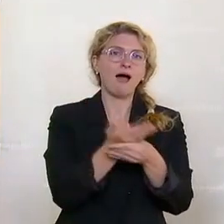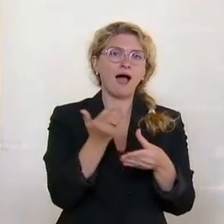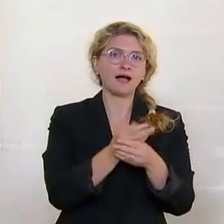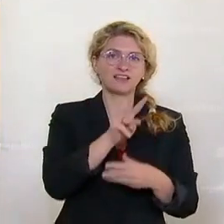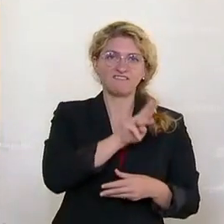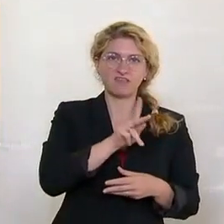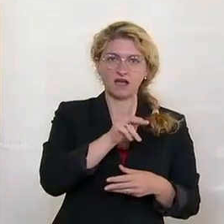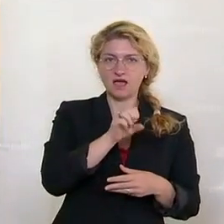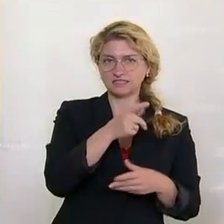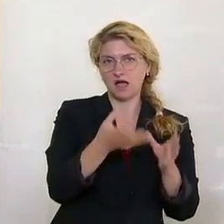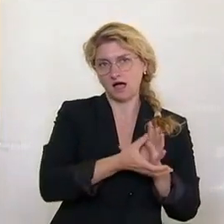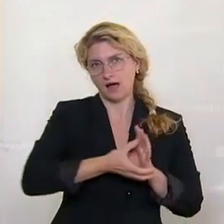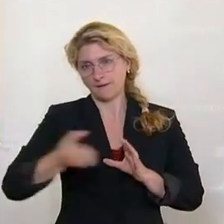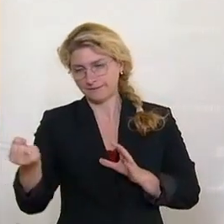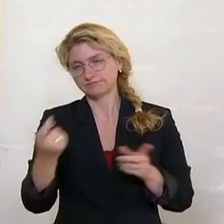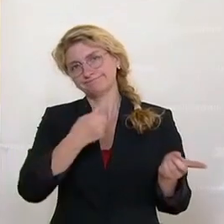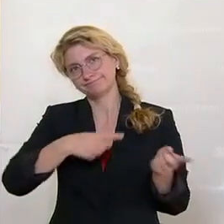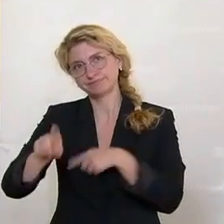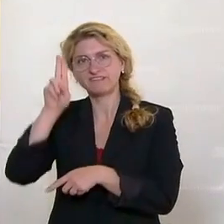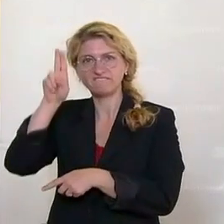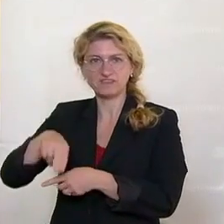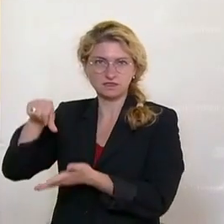und der StA Wien zugeteilt.